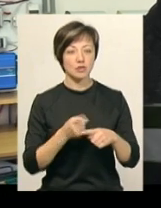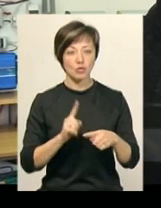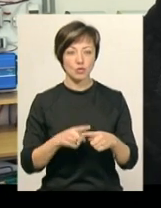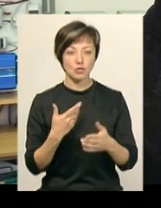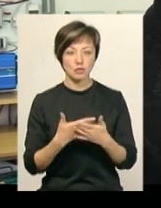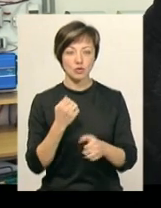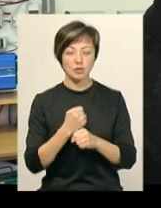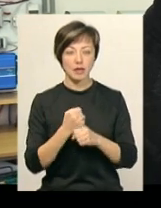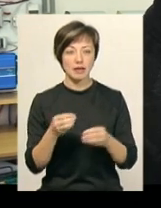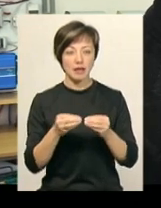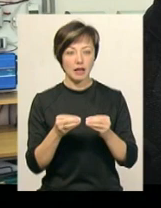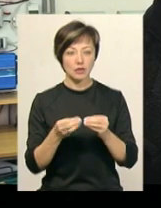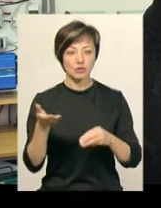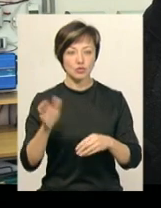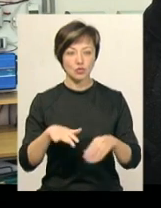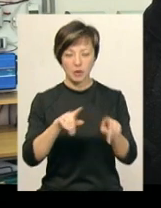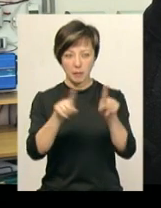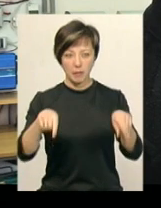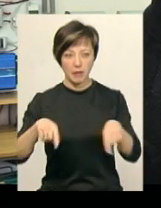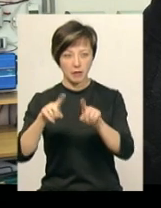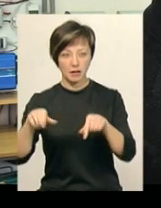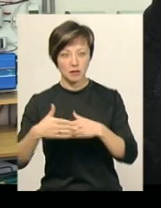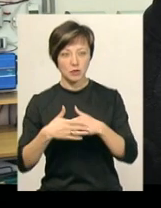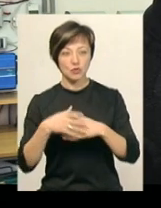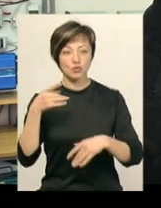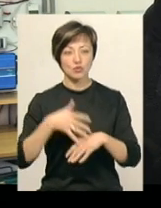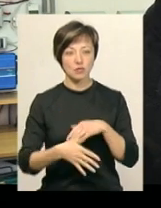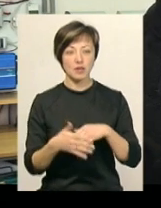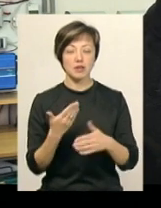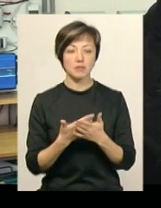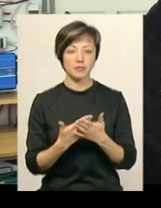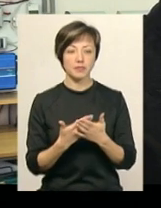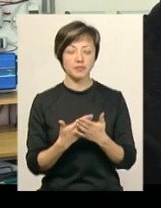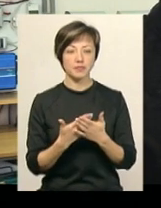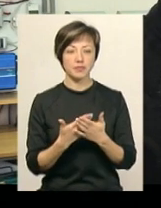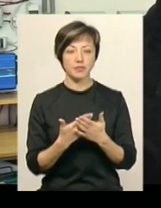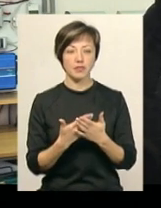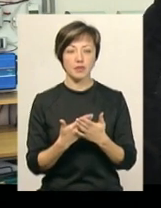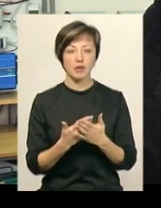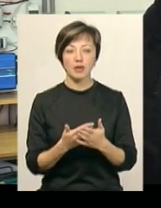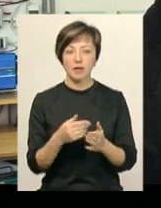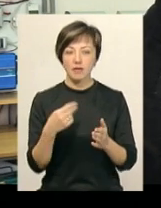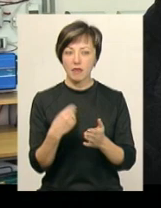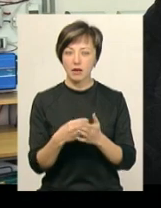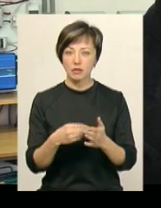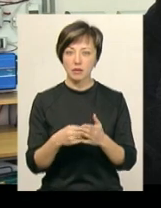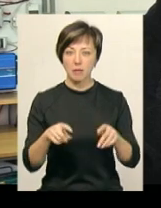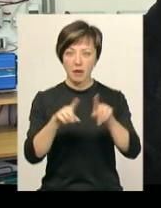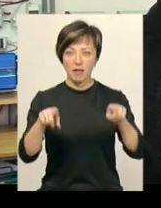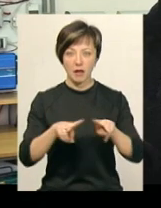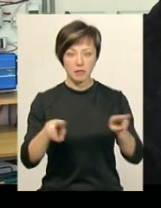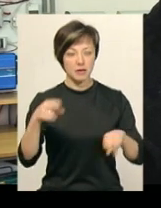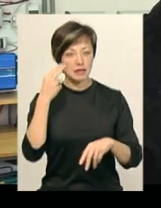наприклад, зробили 10 панел близько, ми зрозуміли, що їхня собівартість дорівнює, наприклад, вартості панели з Китаю